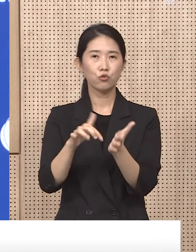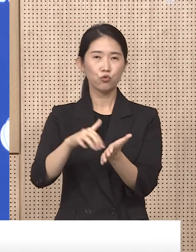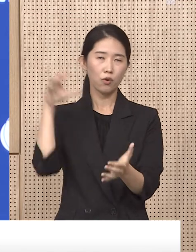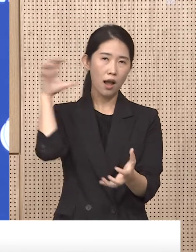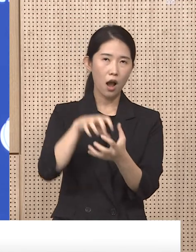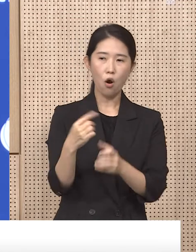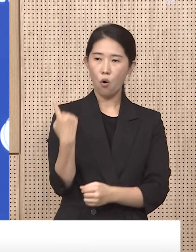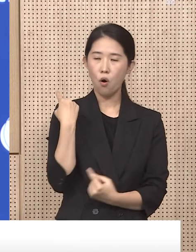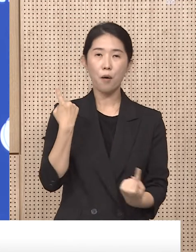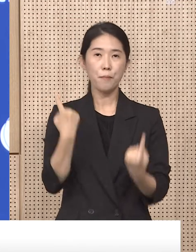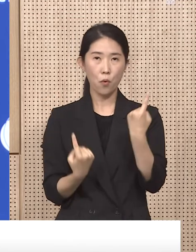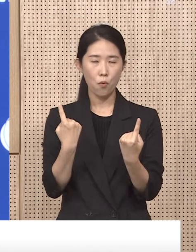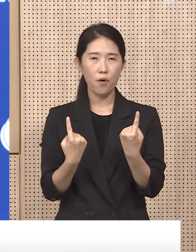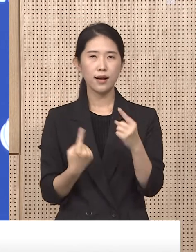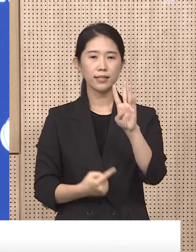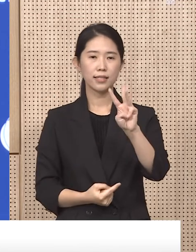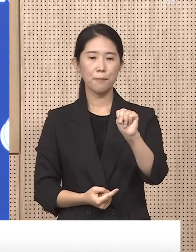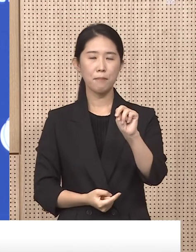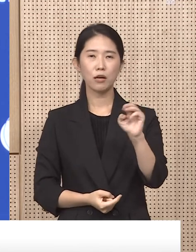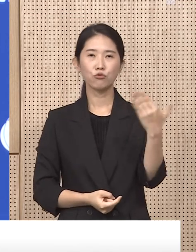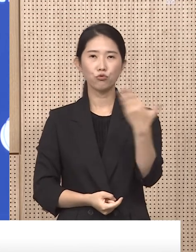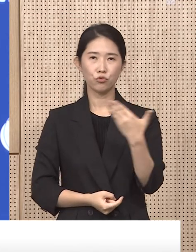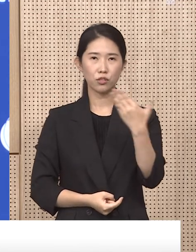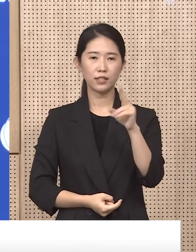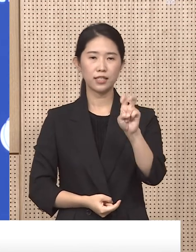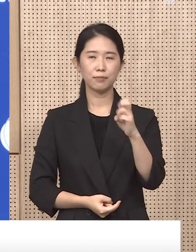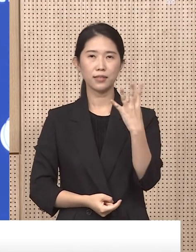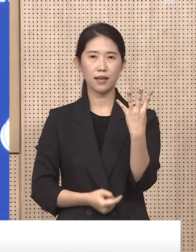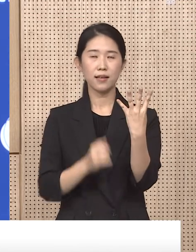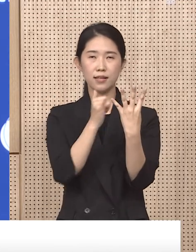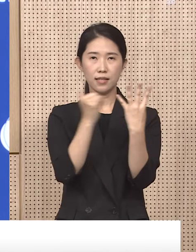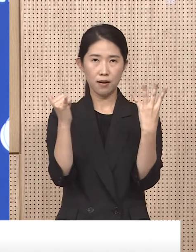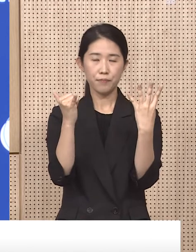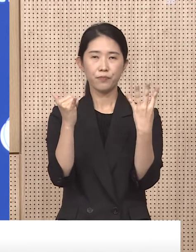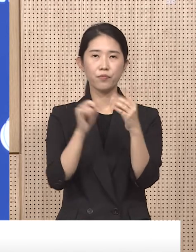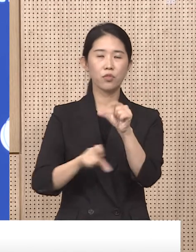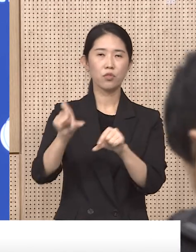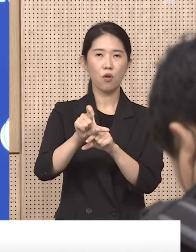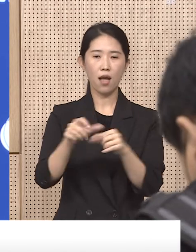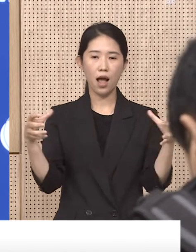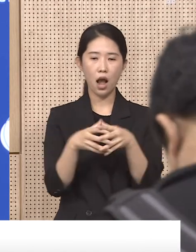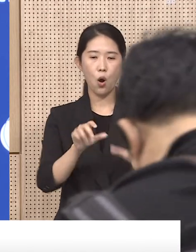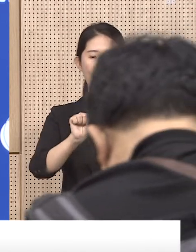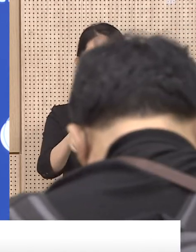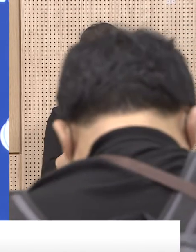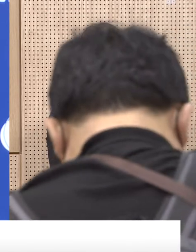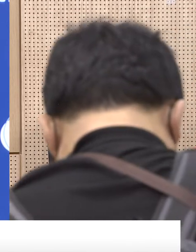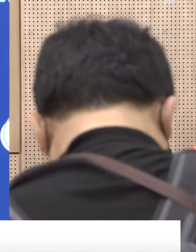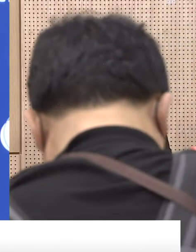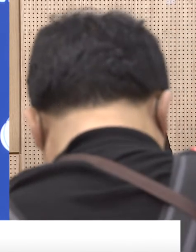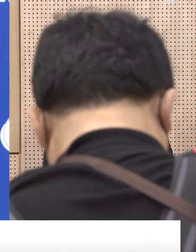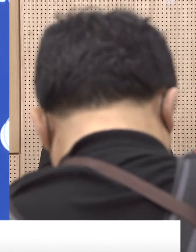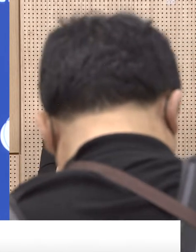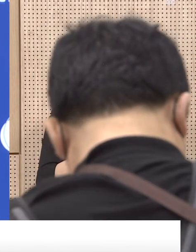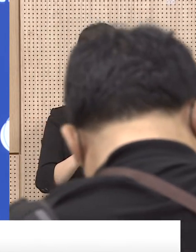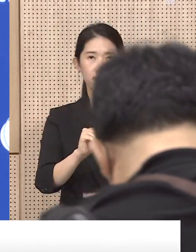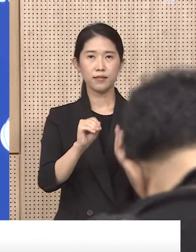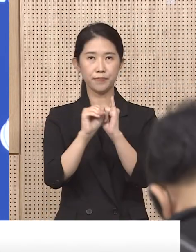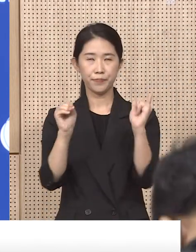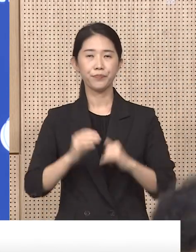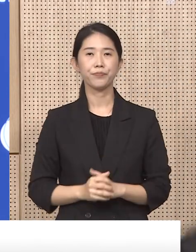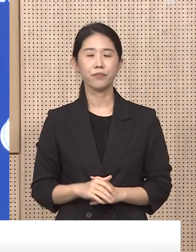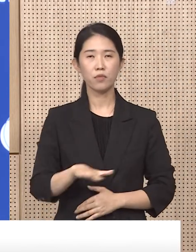전일 오전 0시 대비 3만 9천 24명 증가한 561만 6천 226명이며